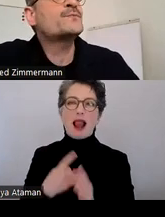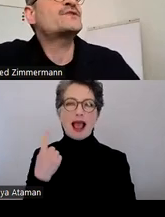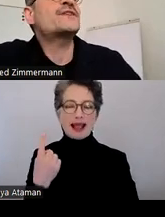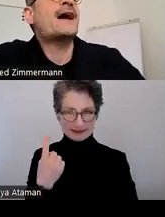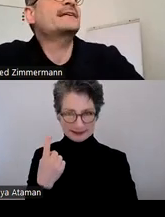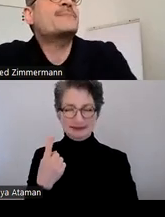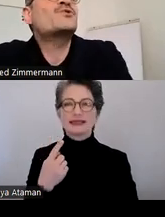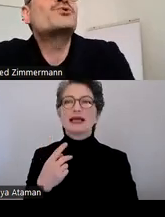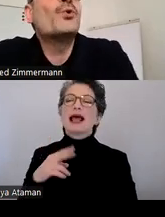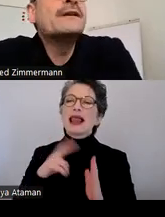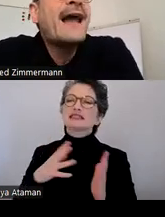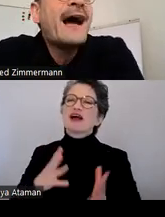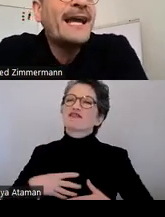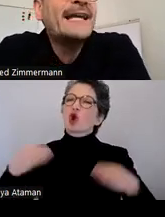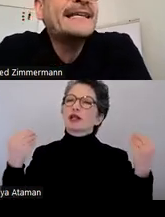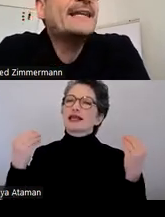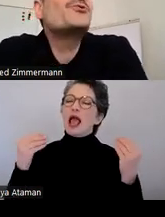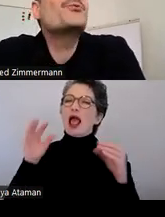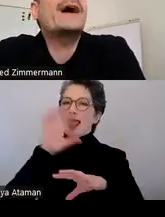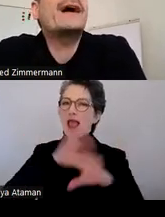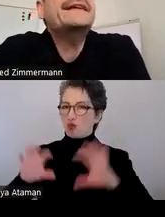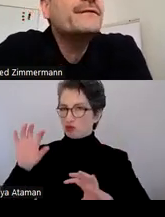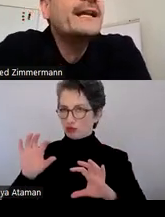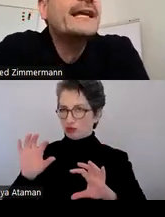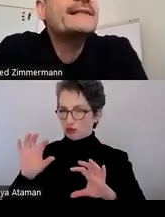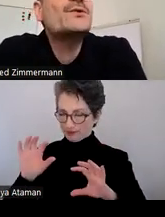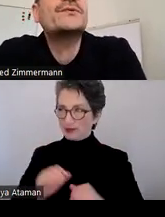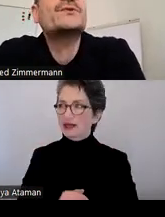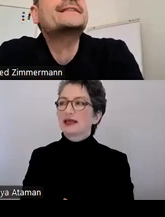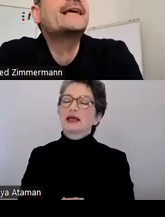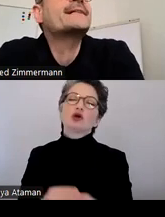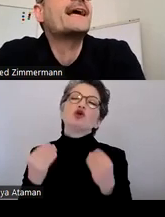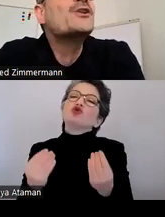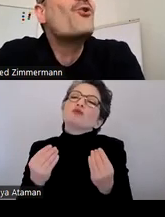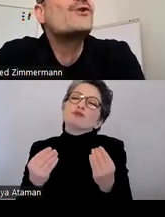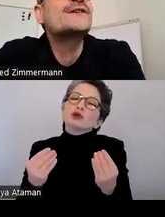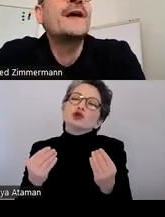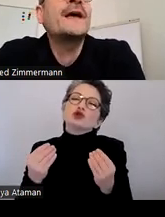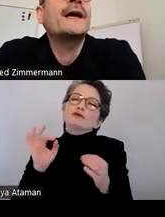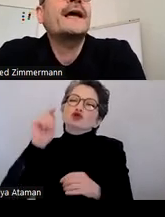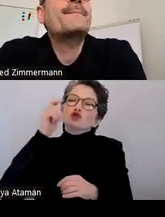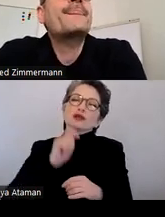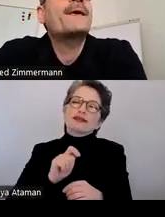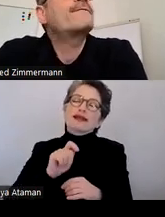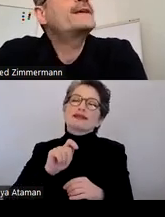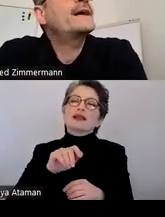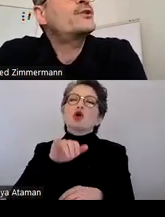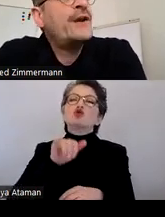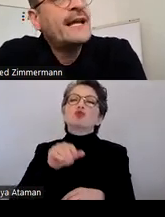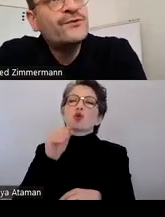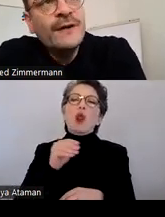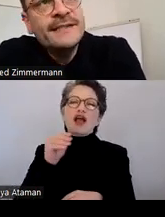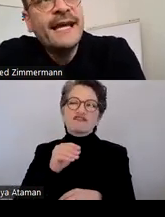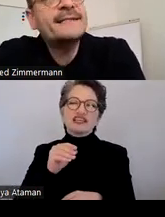sozusagen die absolute Grundlage einer jeden Typografievorlesung für Sie als Erinnerung. Wir